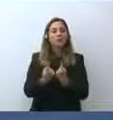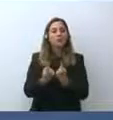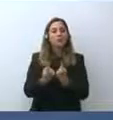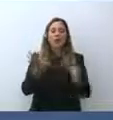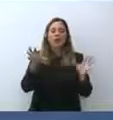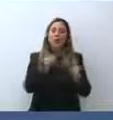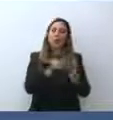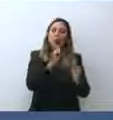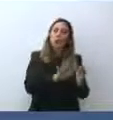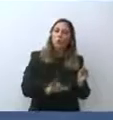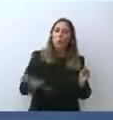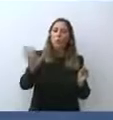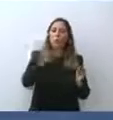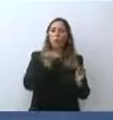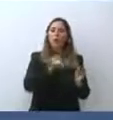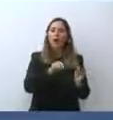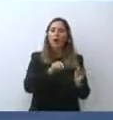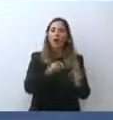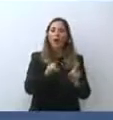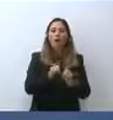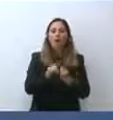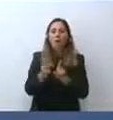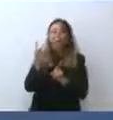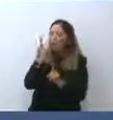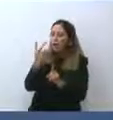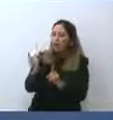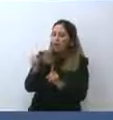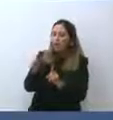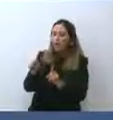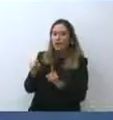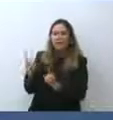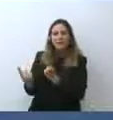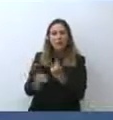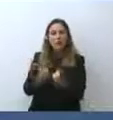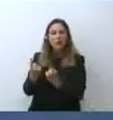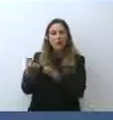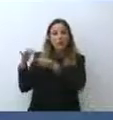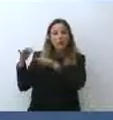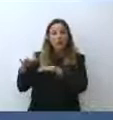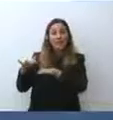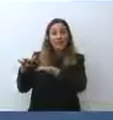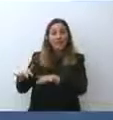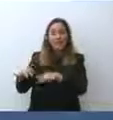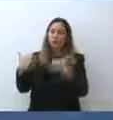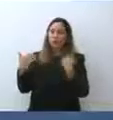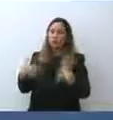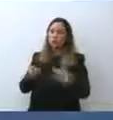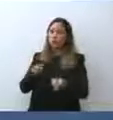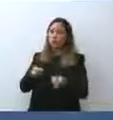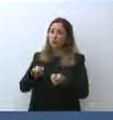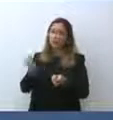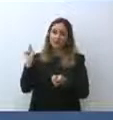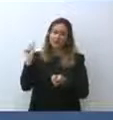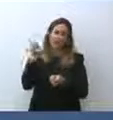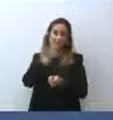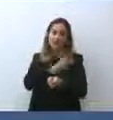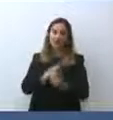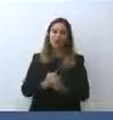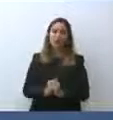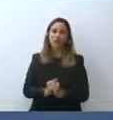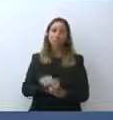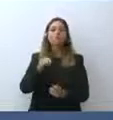Europea per quanto riguarda la gestione delle migrazioni. Questo ormai è un problema